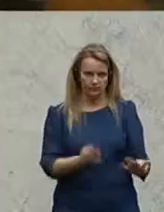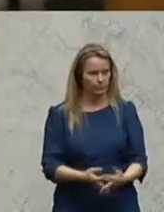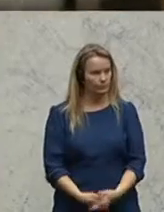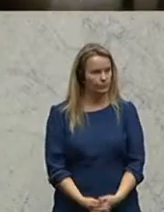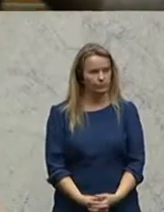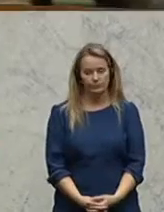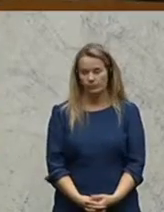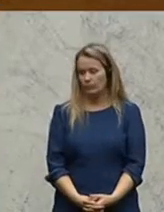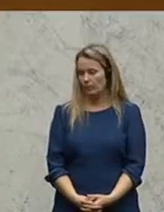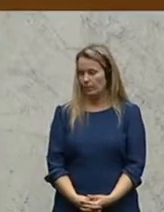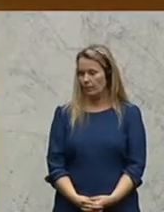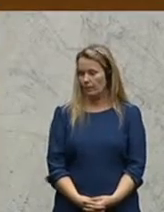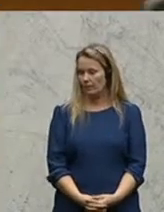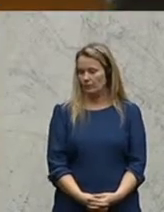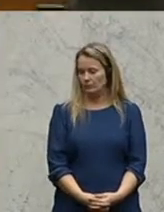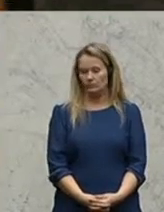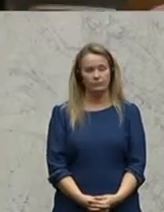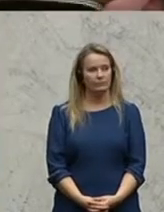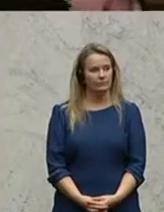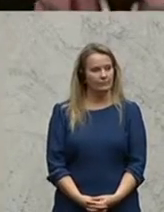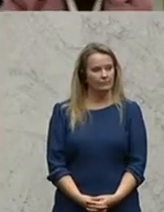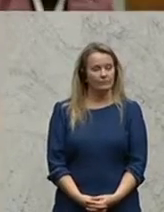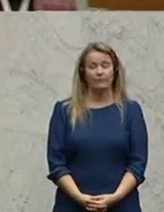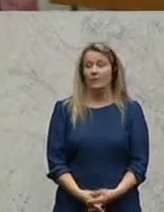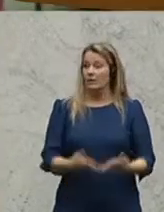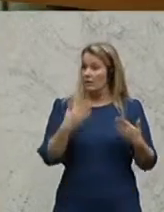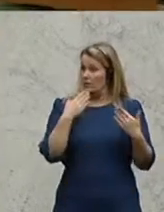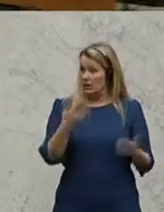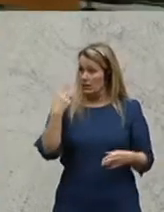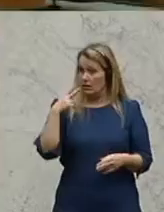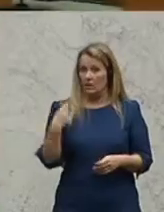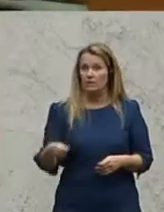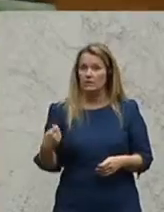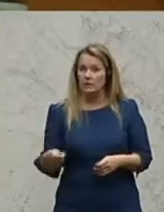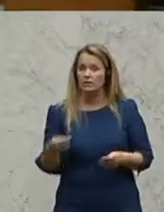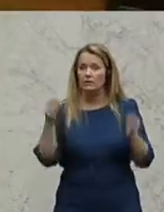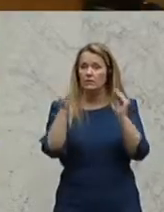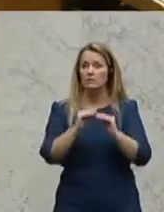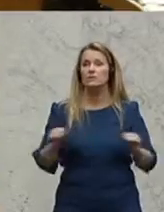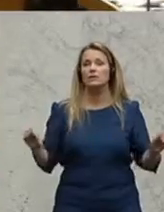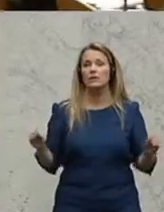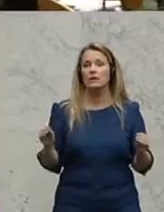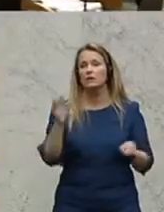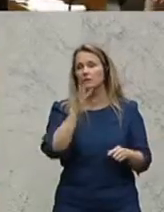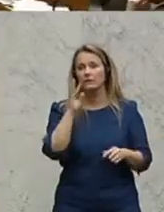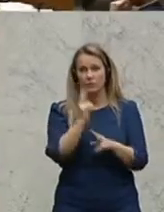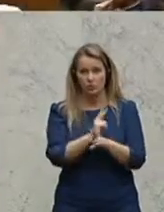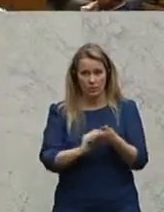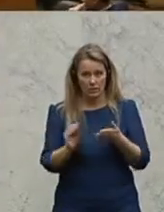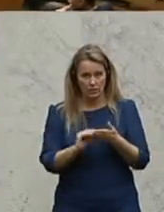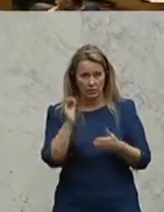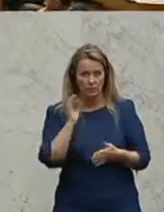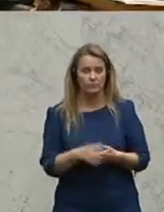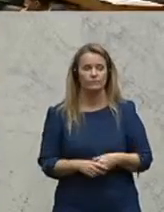Und als nächster Redner am Wort ein weiterer Wirtschaftssprecher, diesmal von den NEOS, Josef Schellhorn. Sehr geehrte Frau Staatssekretär,